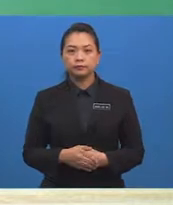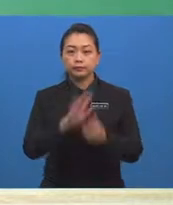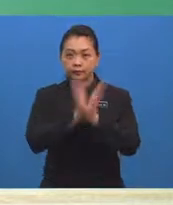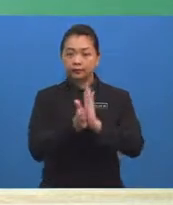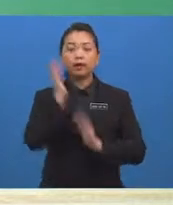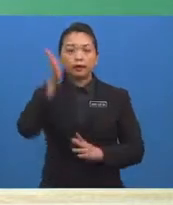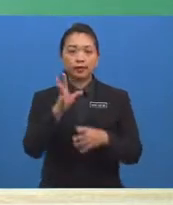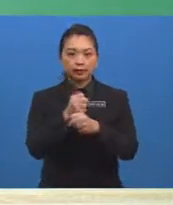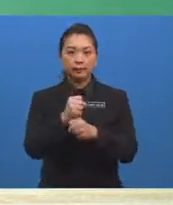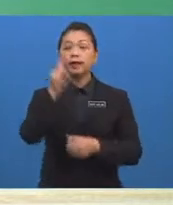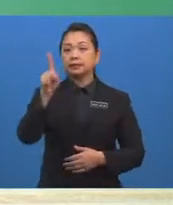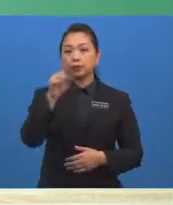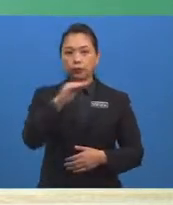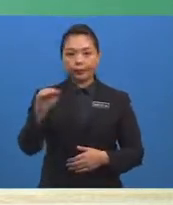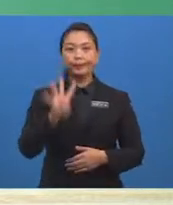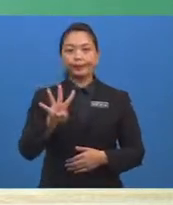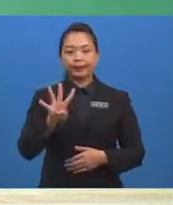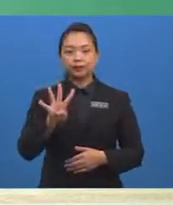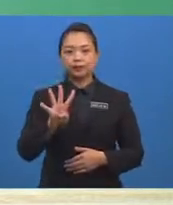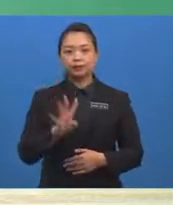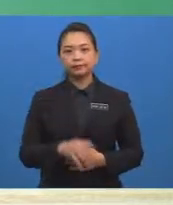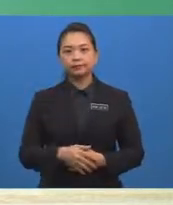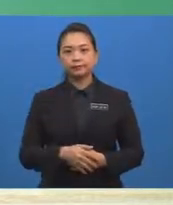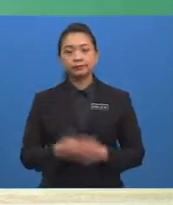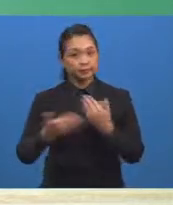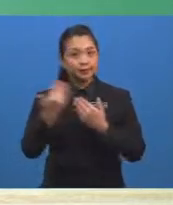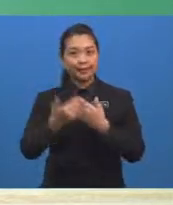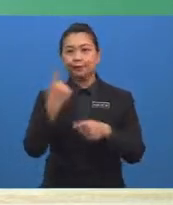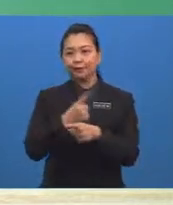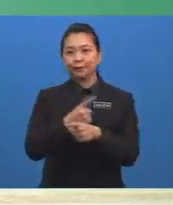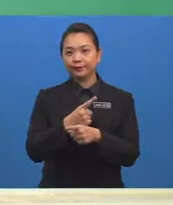dengan satu per empat Senang bukan?